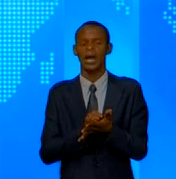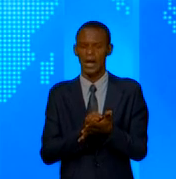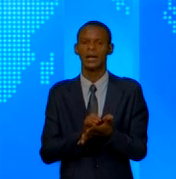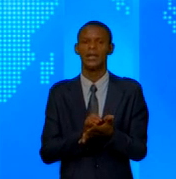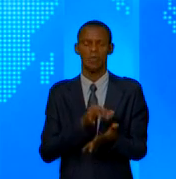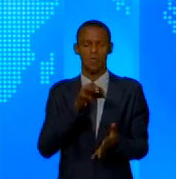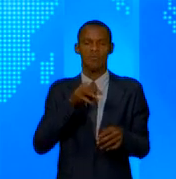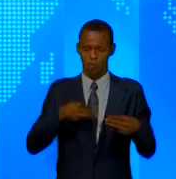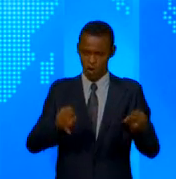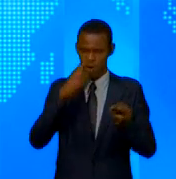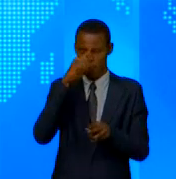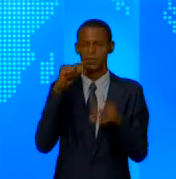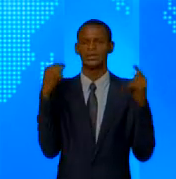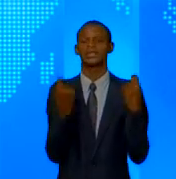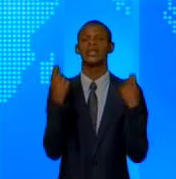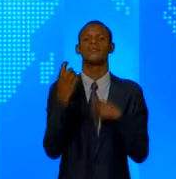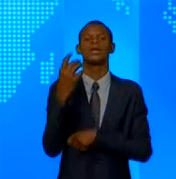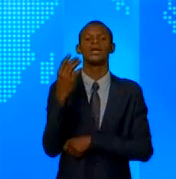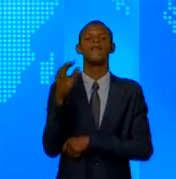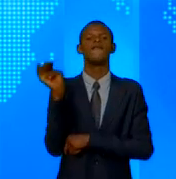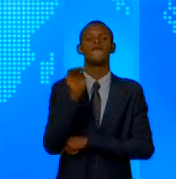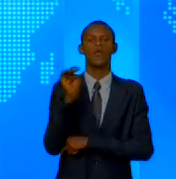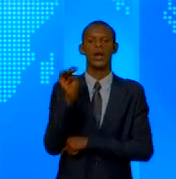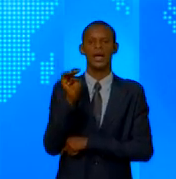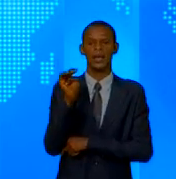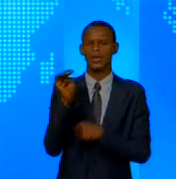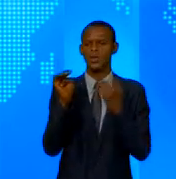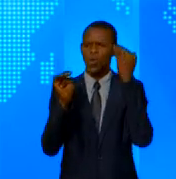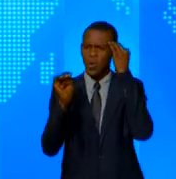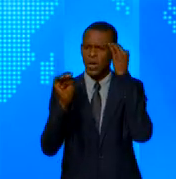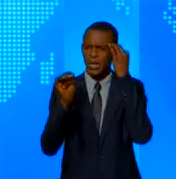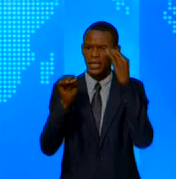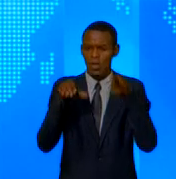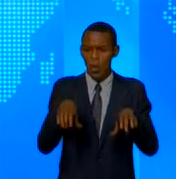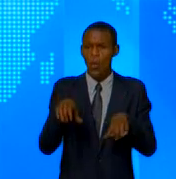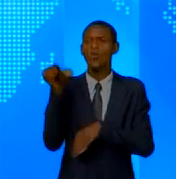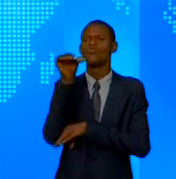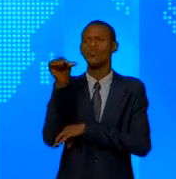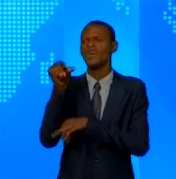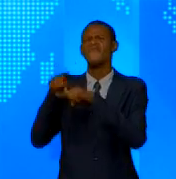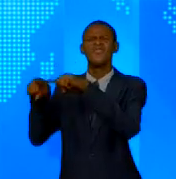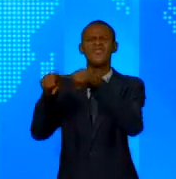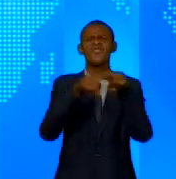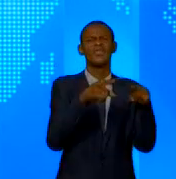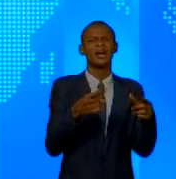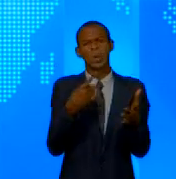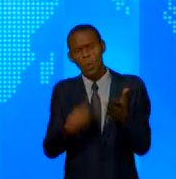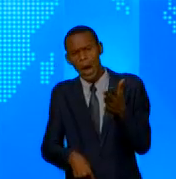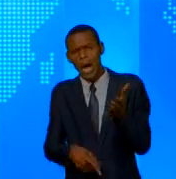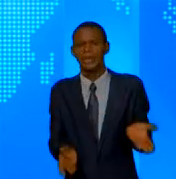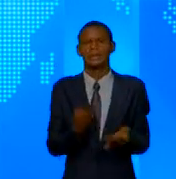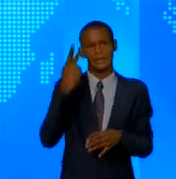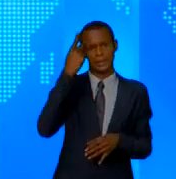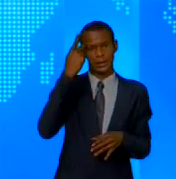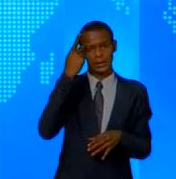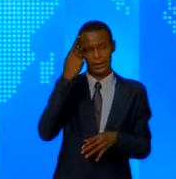de faire prendre conscience de l'importance des différents types de forêts. A Kinshasa, le ministre de l'Environnement Claude Niamogabou a sensibilisé